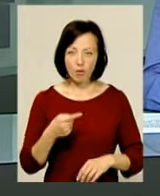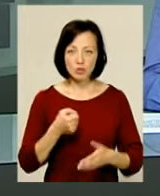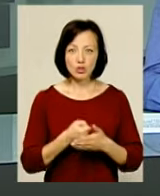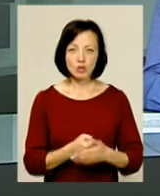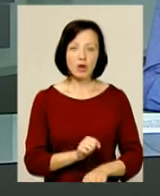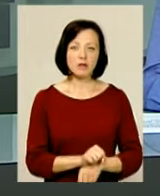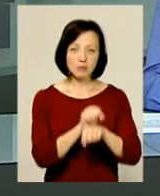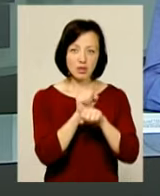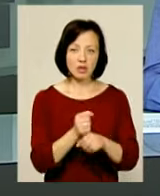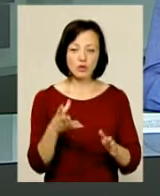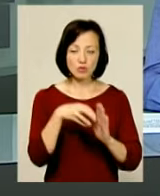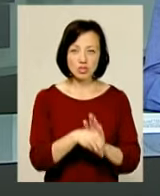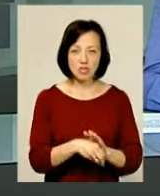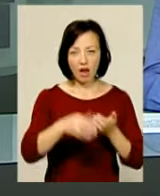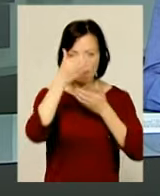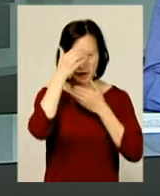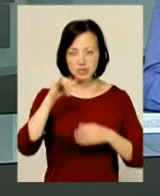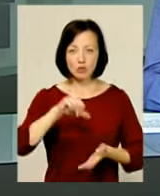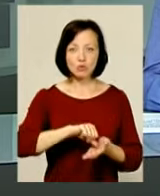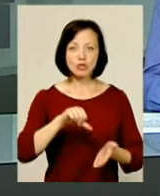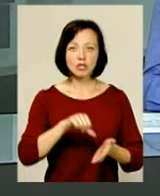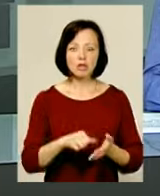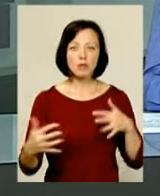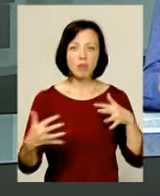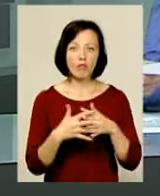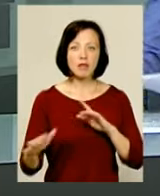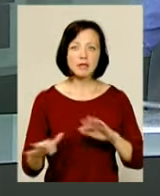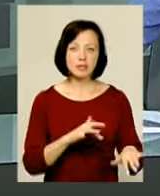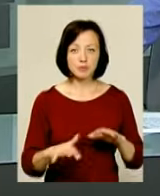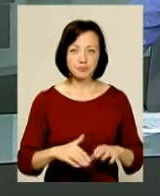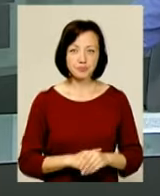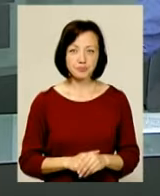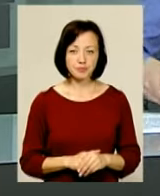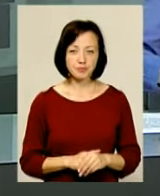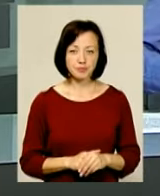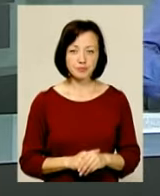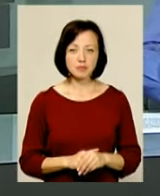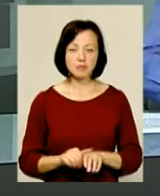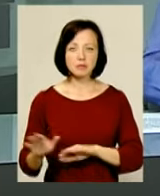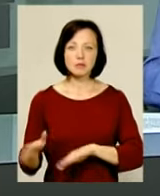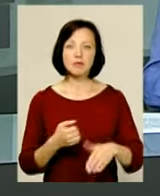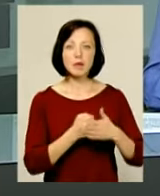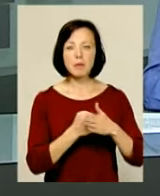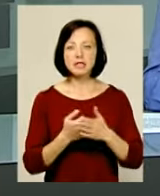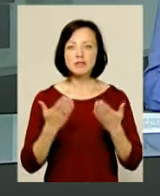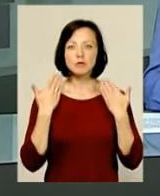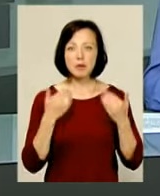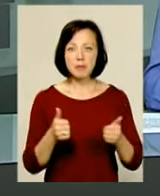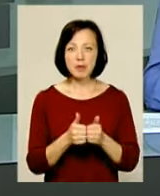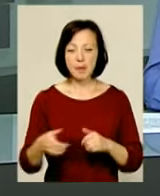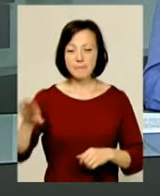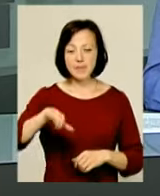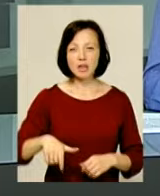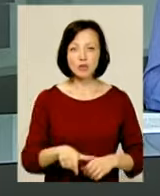чорнобильців долучилися і афганці, та учасники бойових дій. Бази відпочинку в прибережній зоні